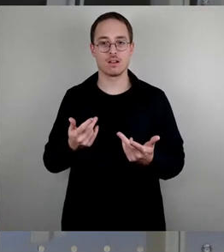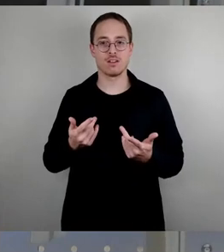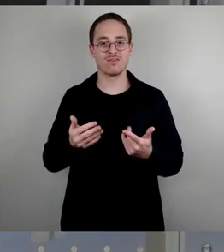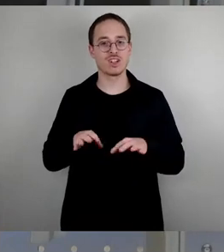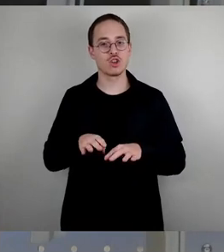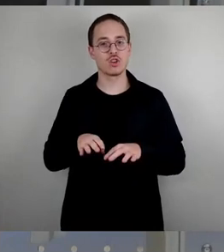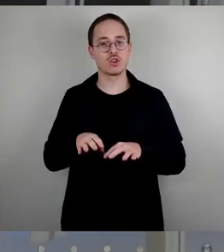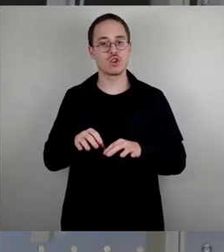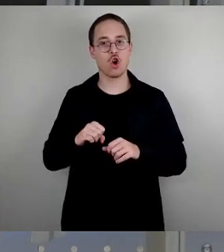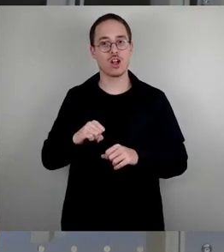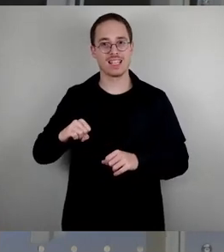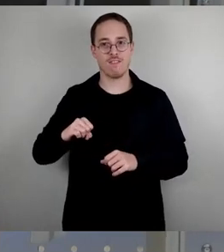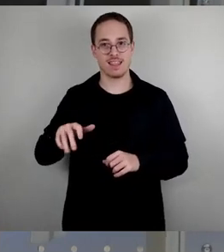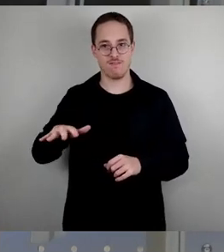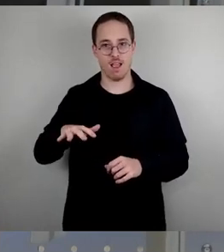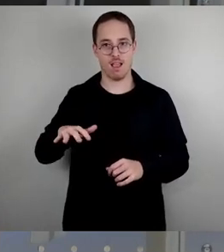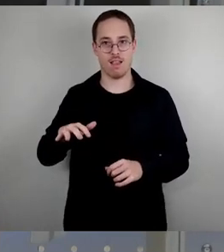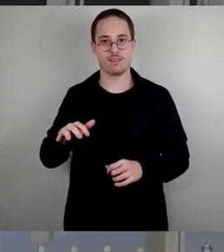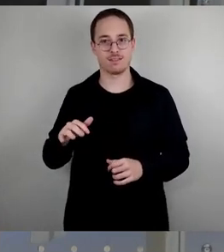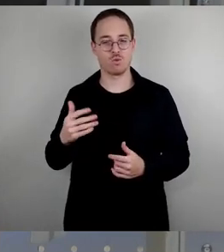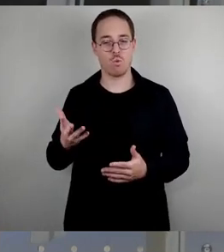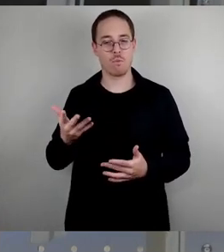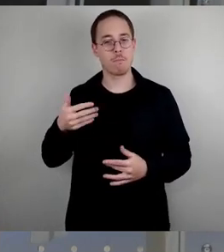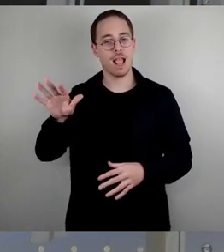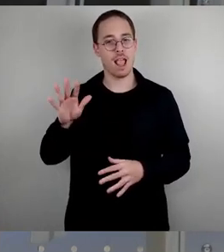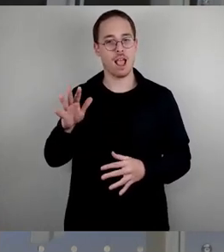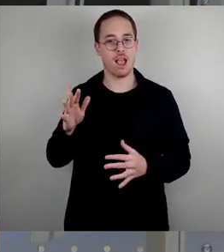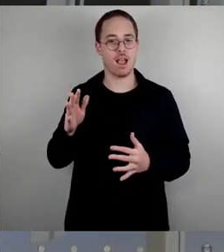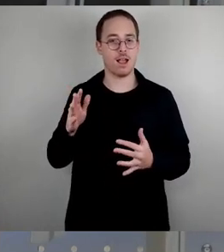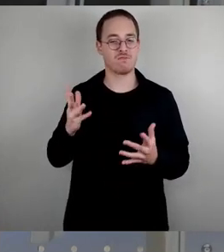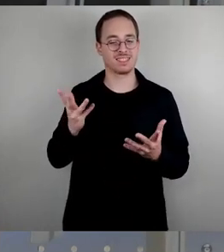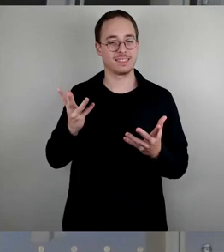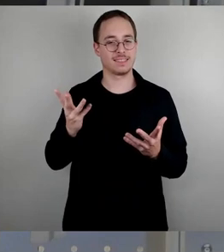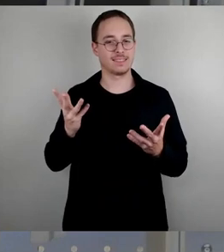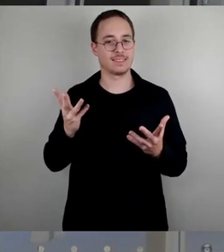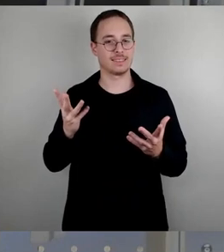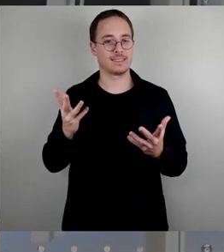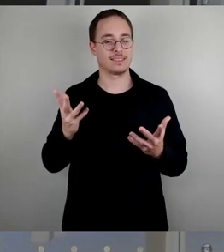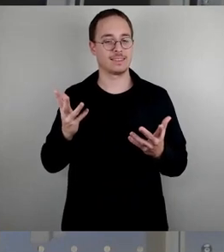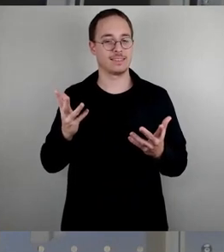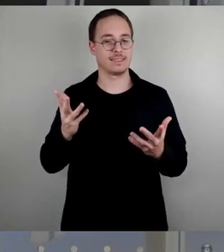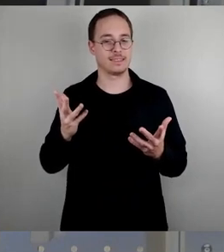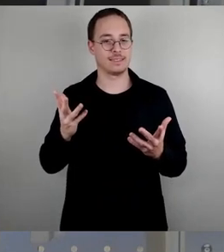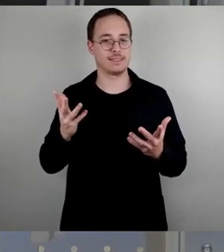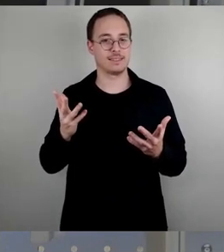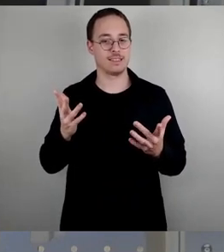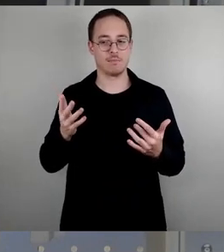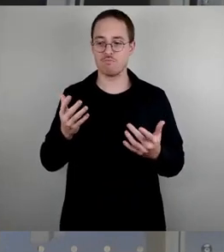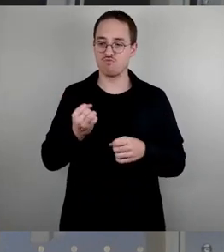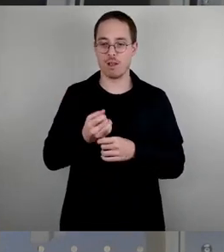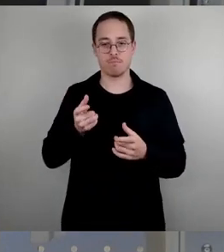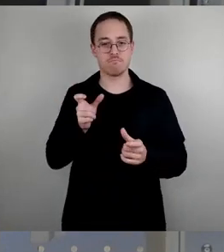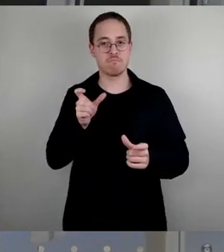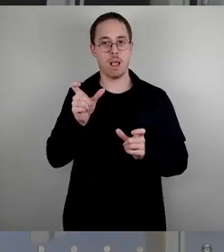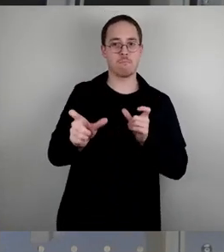total zu verweigern. Sie haben in den Ausschüssen nicht wirklich inhaltlich zu der Vorlage gesprochen,